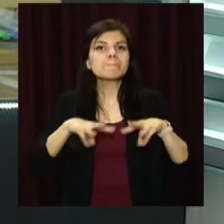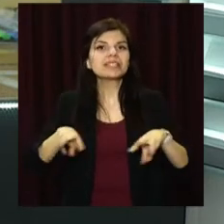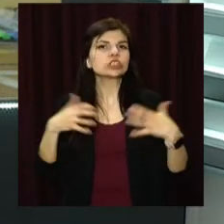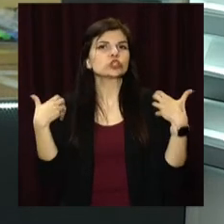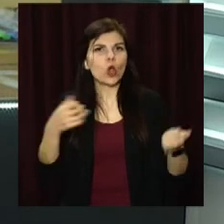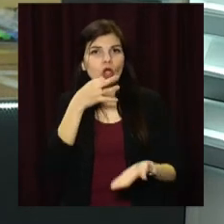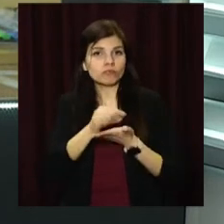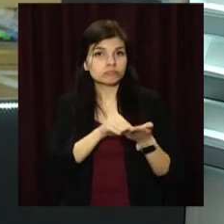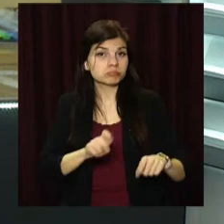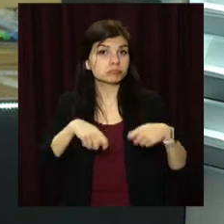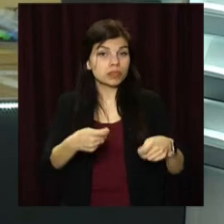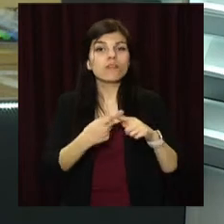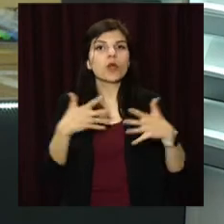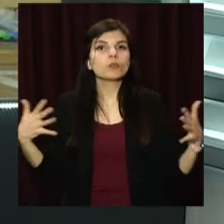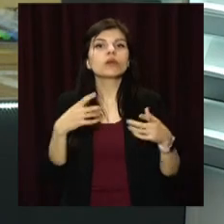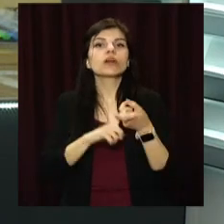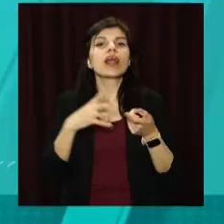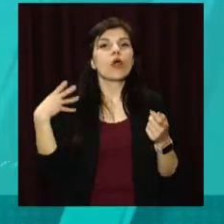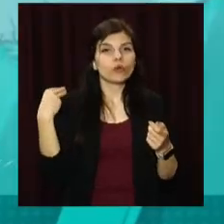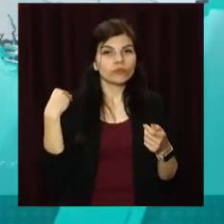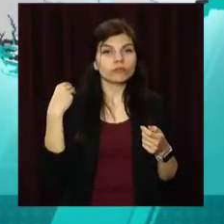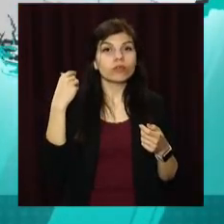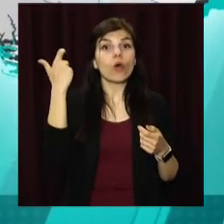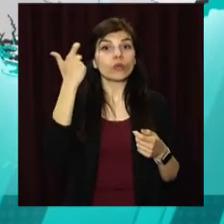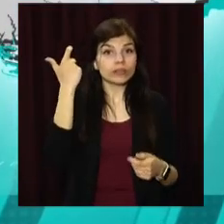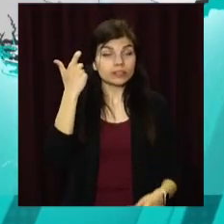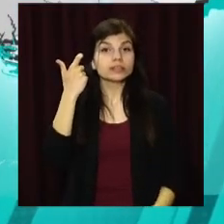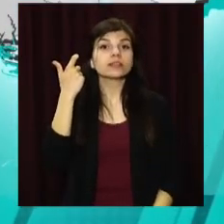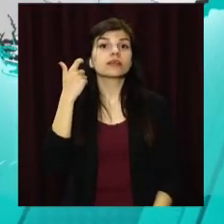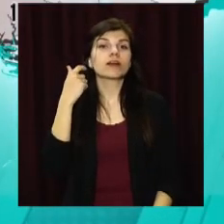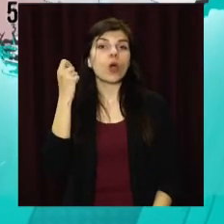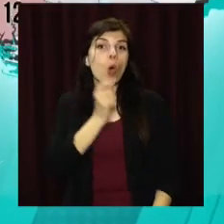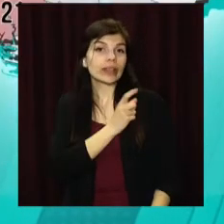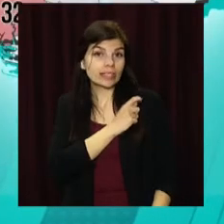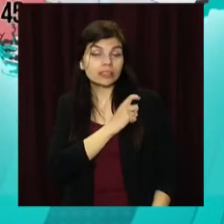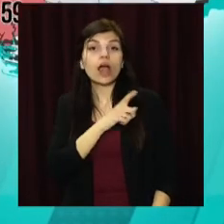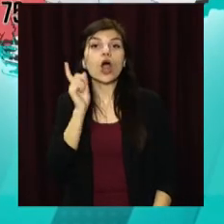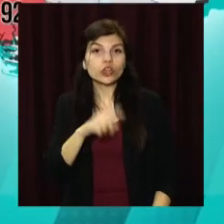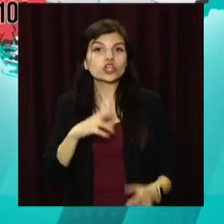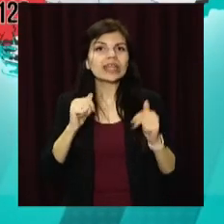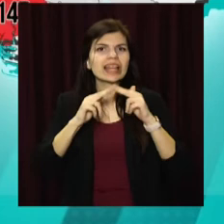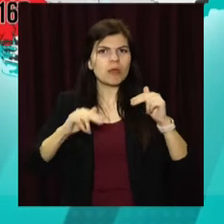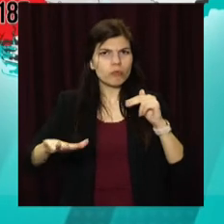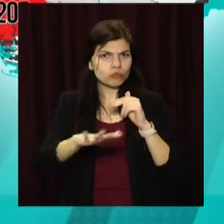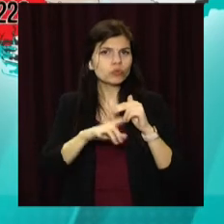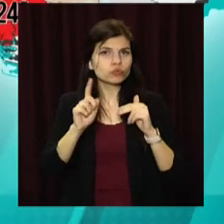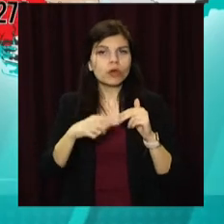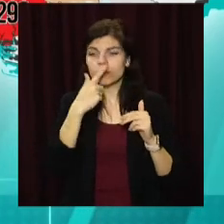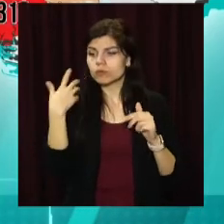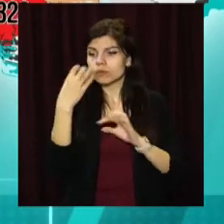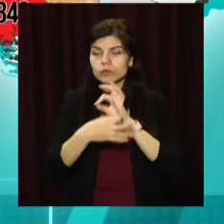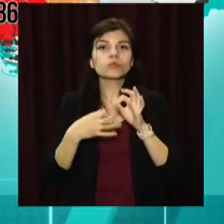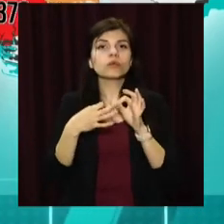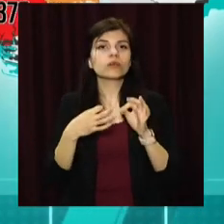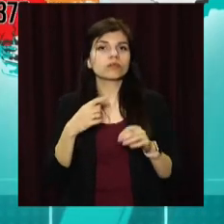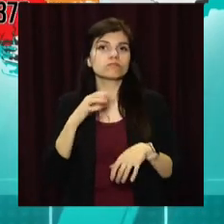охорони здоров'я. На більше заражених в Одеській, Львівській, Миколаївській та Харківській областях. А також на Дніпропетровщині. За попередню добу в